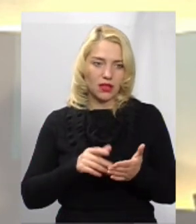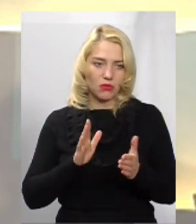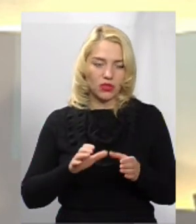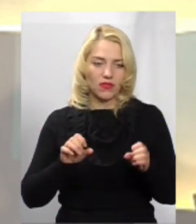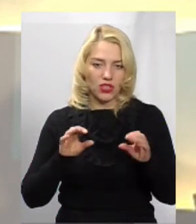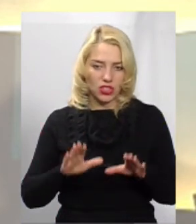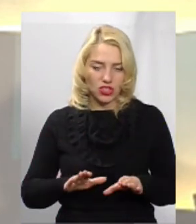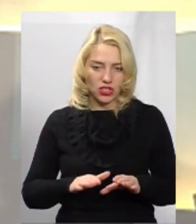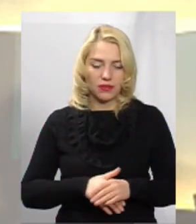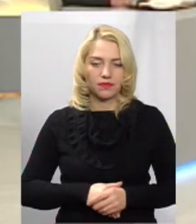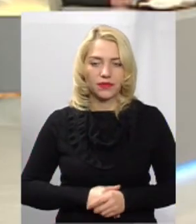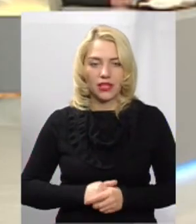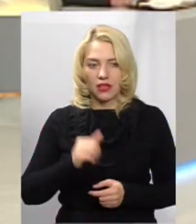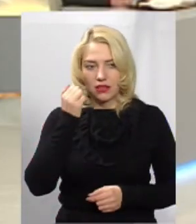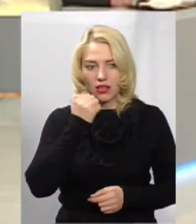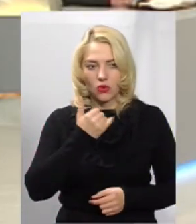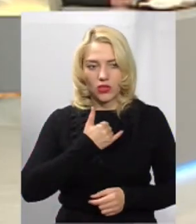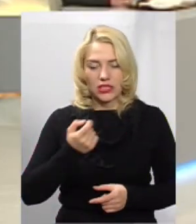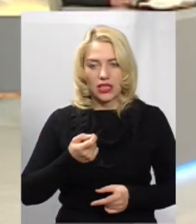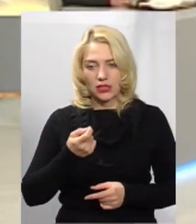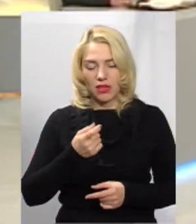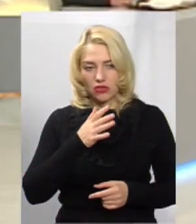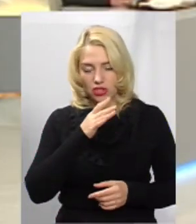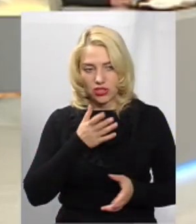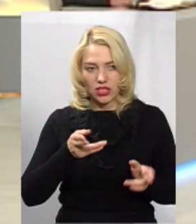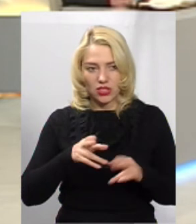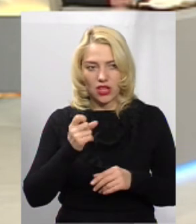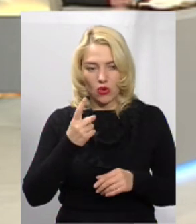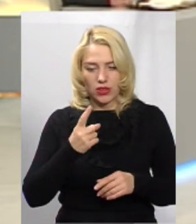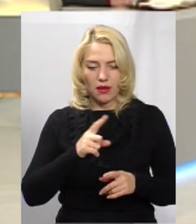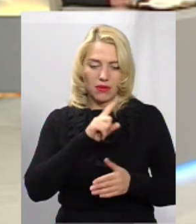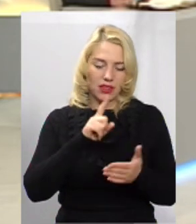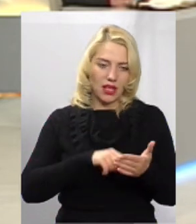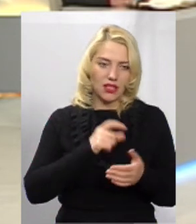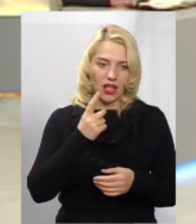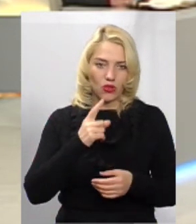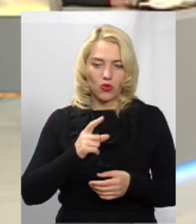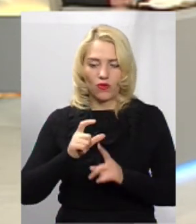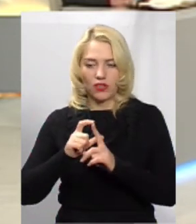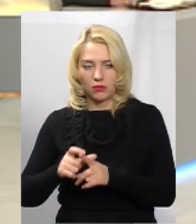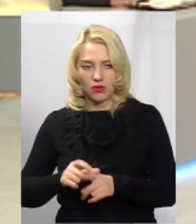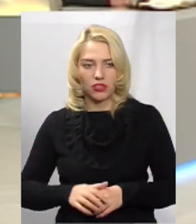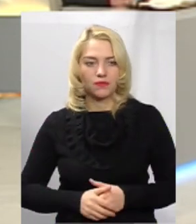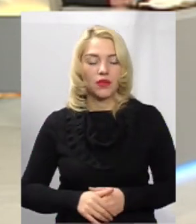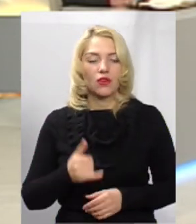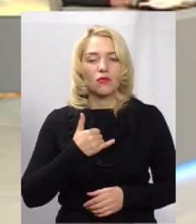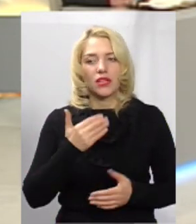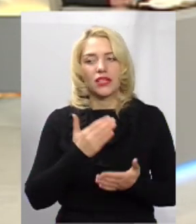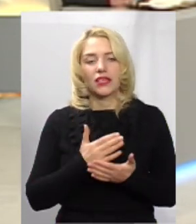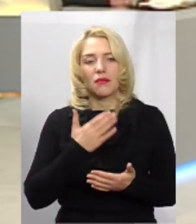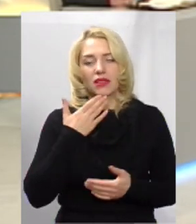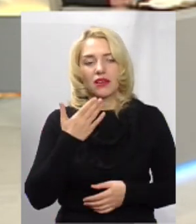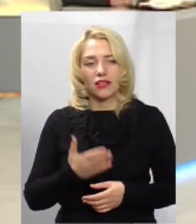снігопадах. Дякую. У нас залишилося мало часу. Якраз на одне питання і одну відповідь. Колеги, хто поставить? У мене є питання.